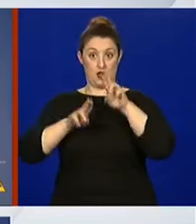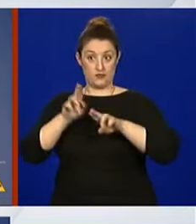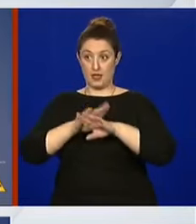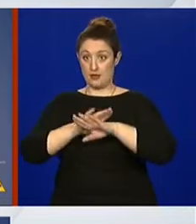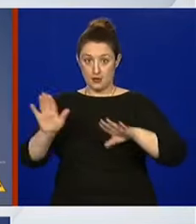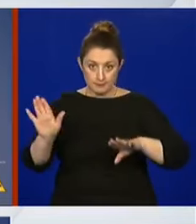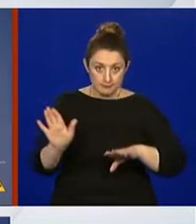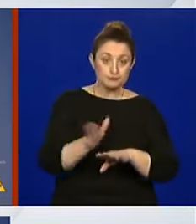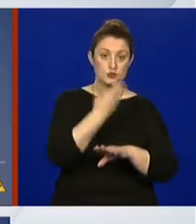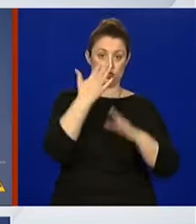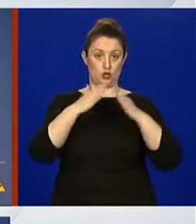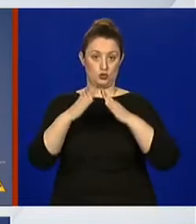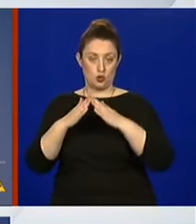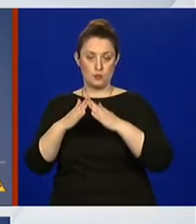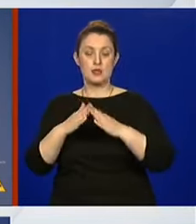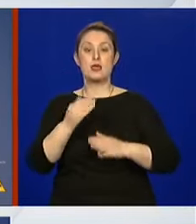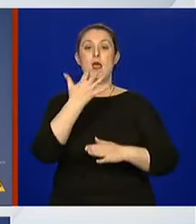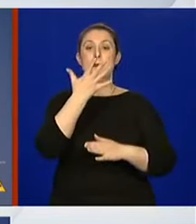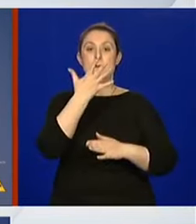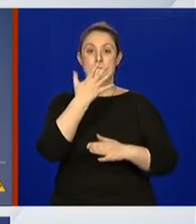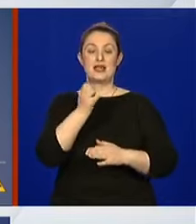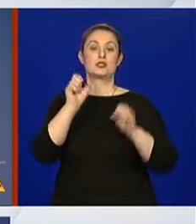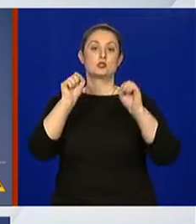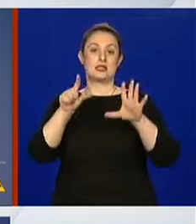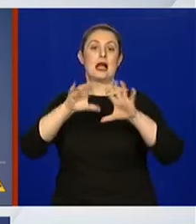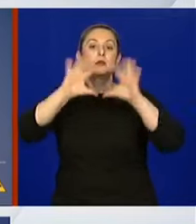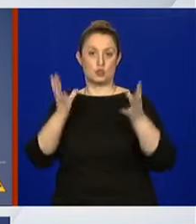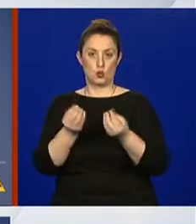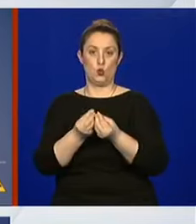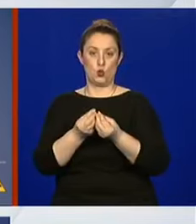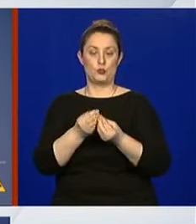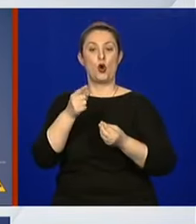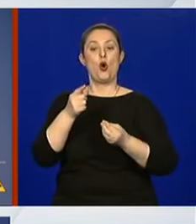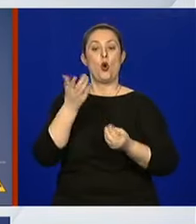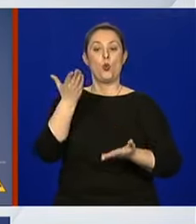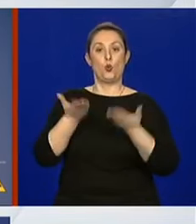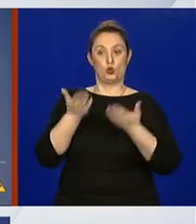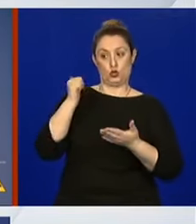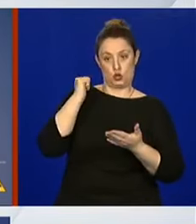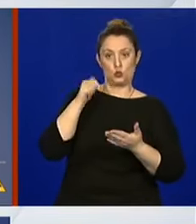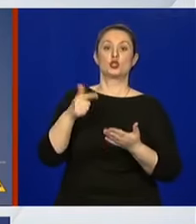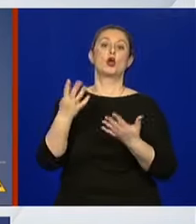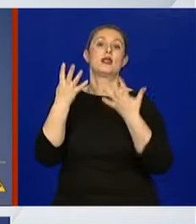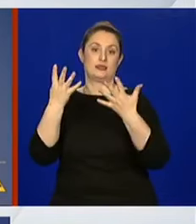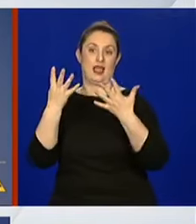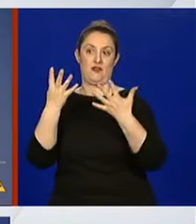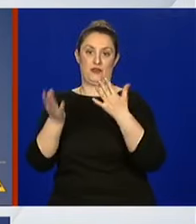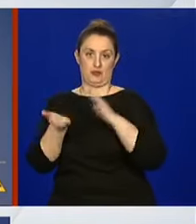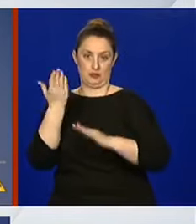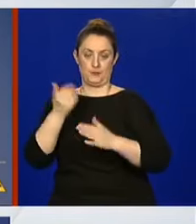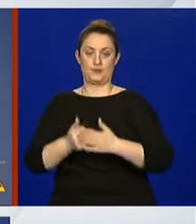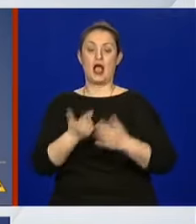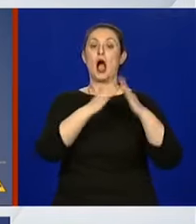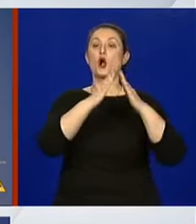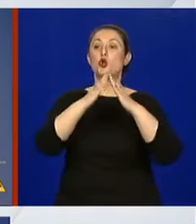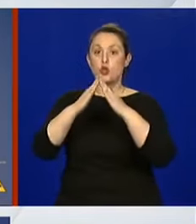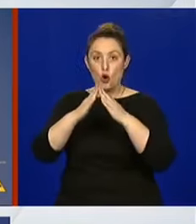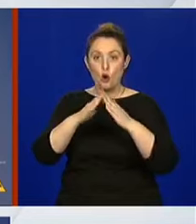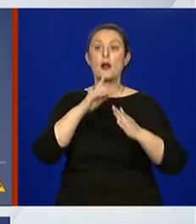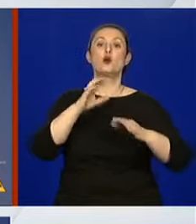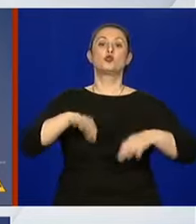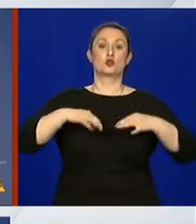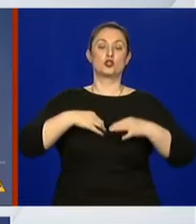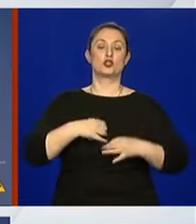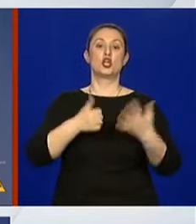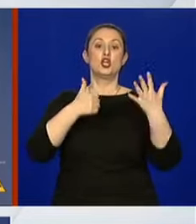zdravstvenih ustanova je ukupno 517, znači 9 više u odnosu na jučer. Kod kuće oporavljenih je 649,